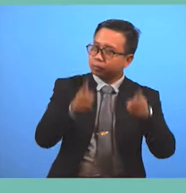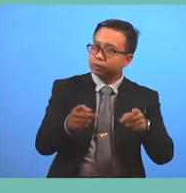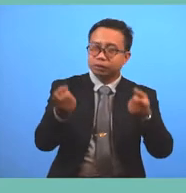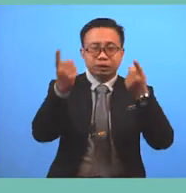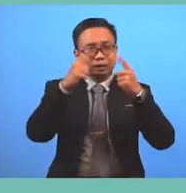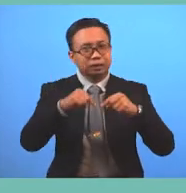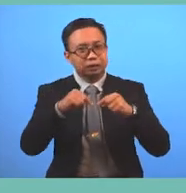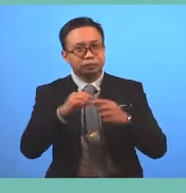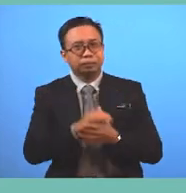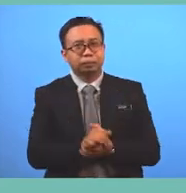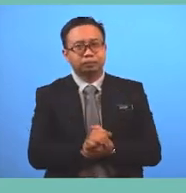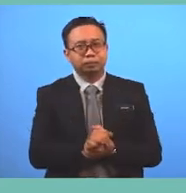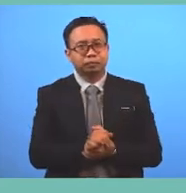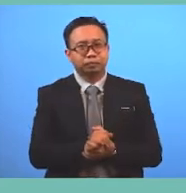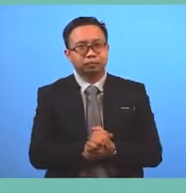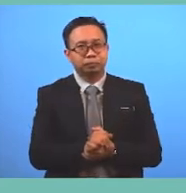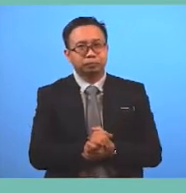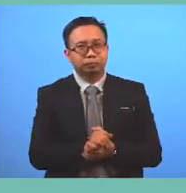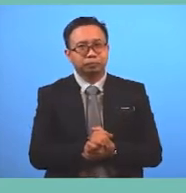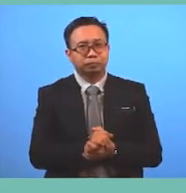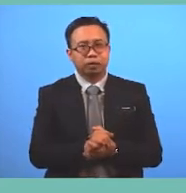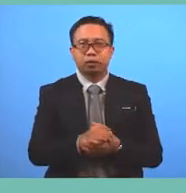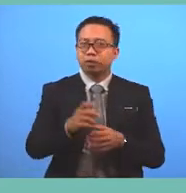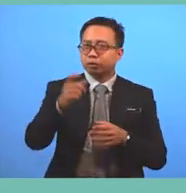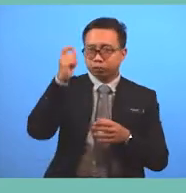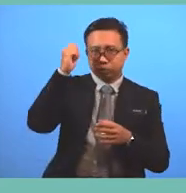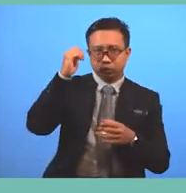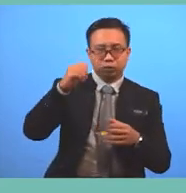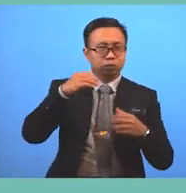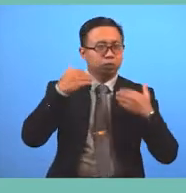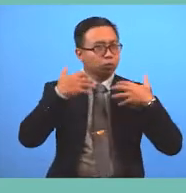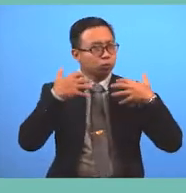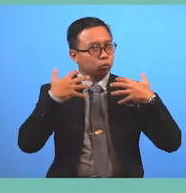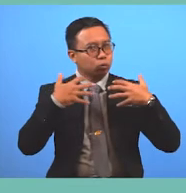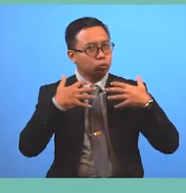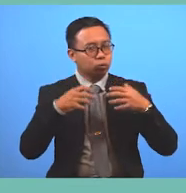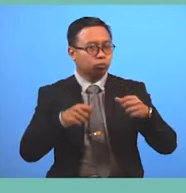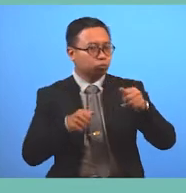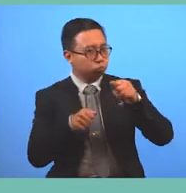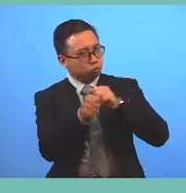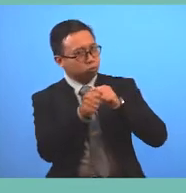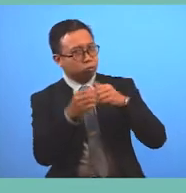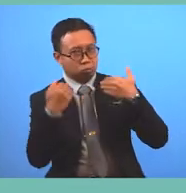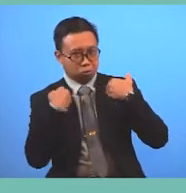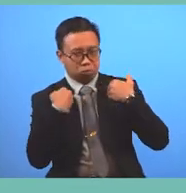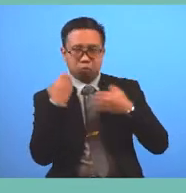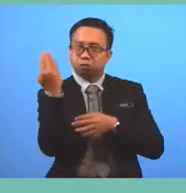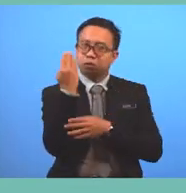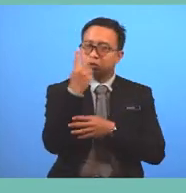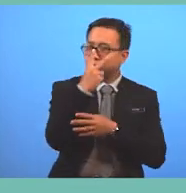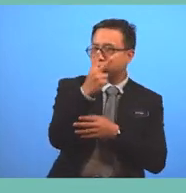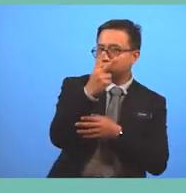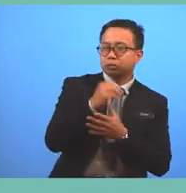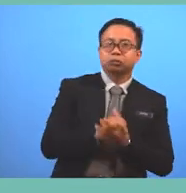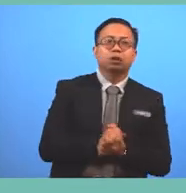people being murdered Thriller Exciting and frightening story often about solving a